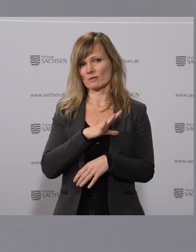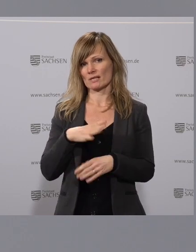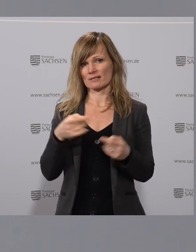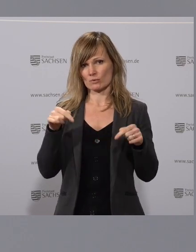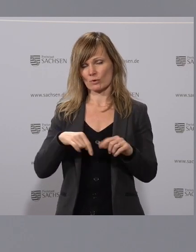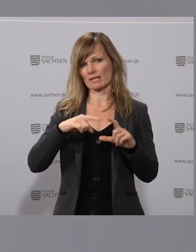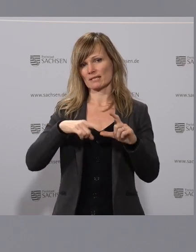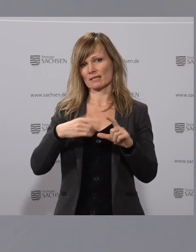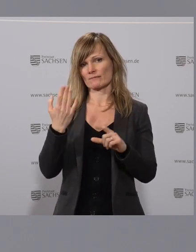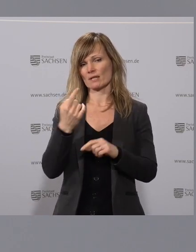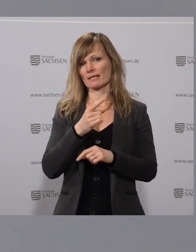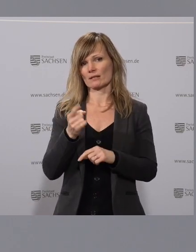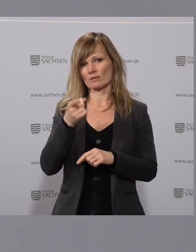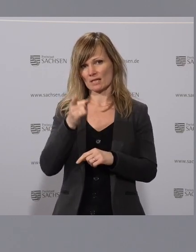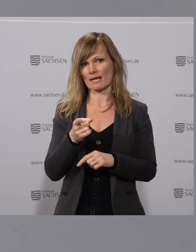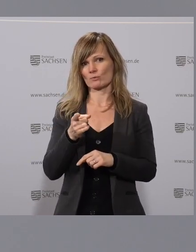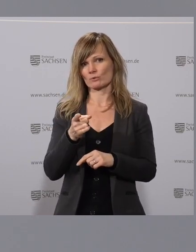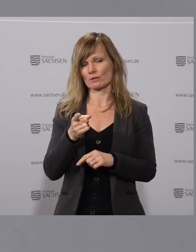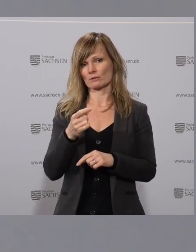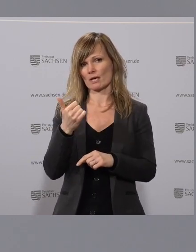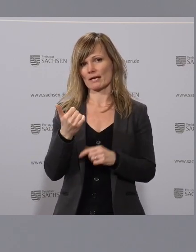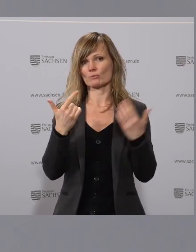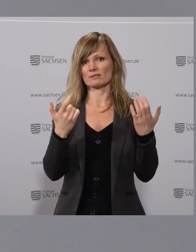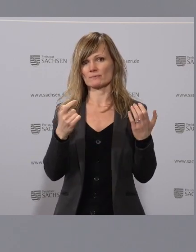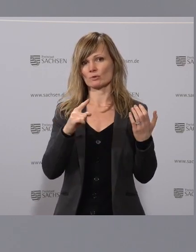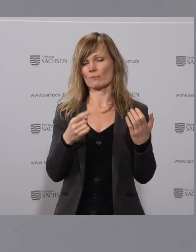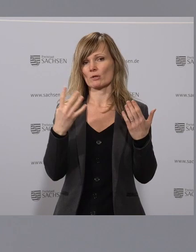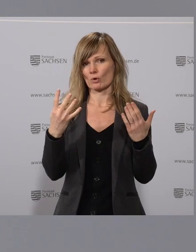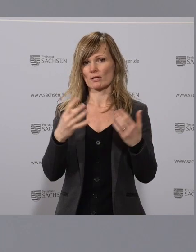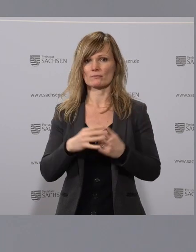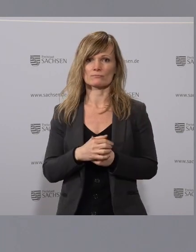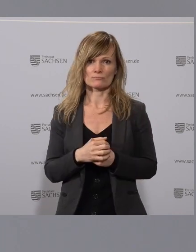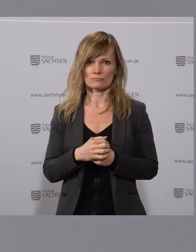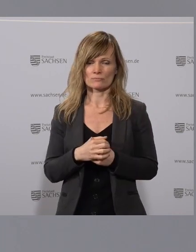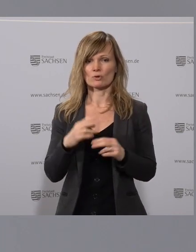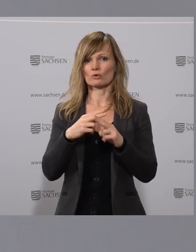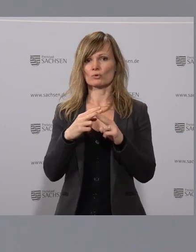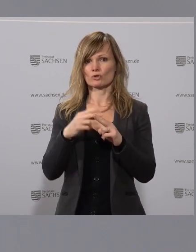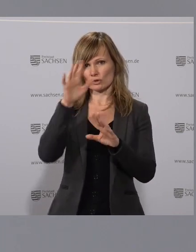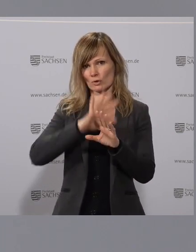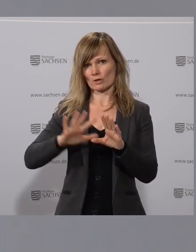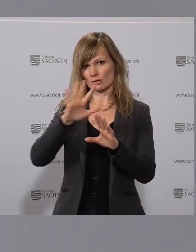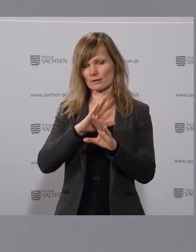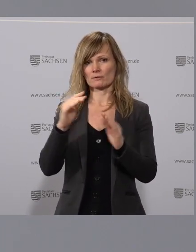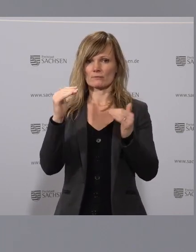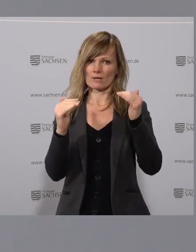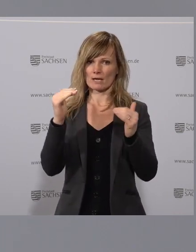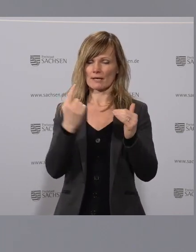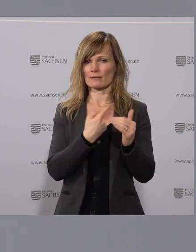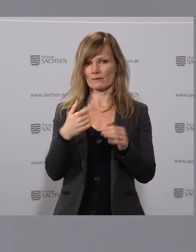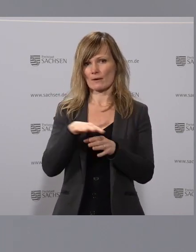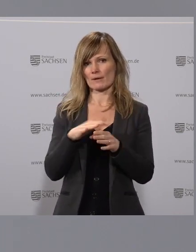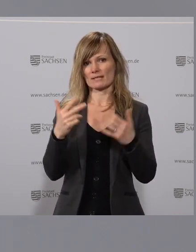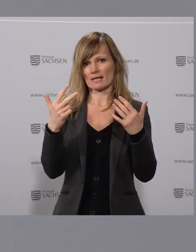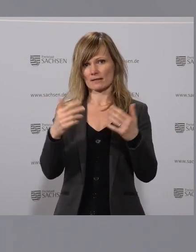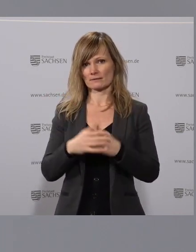haben heute eine Inzidenz von 1.171,9. Das ist im bundesweiten Vergleich wieder Platz 8. Ihr erinnert sich,